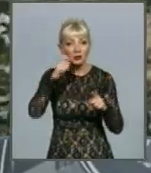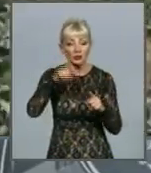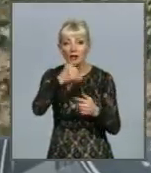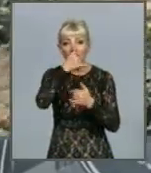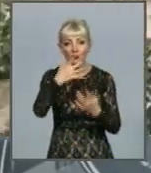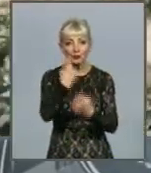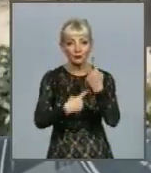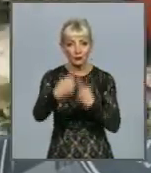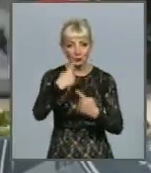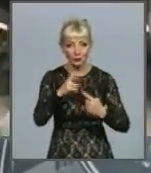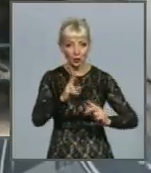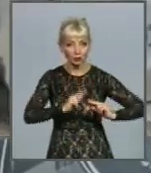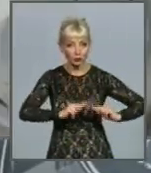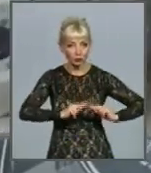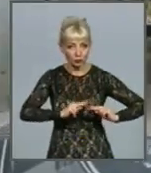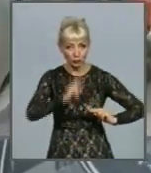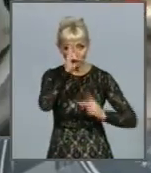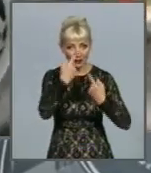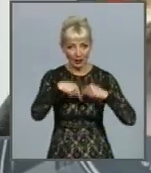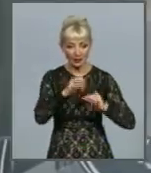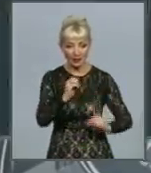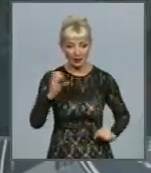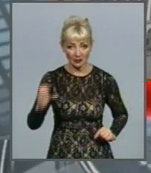повернутися до праці в країни ЄС.